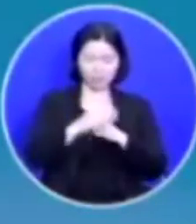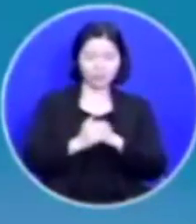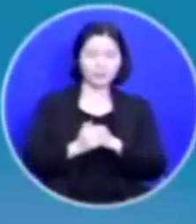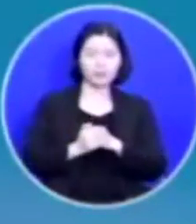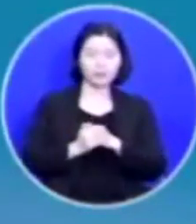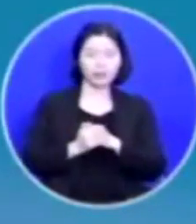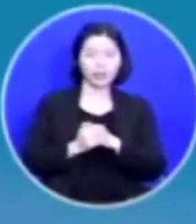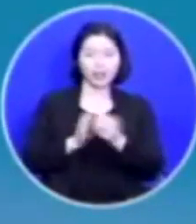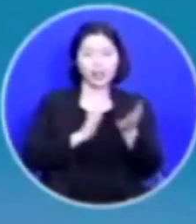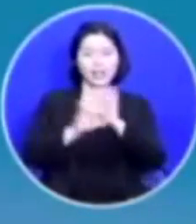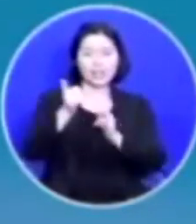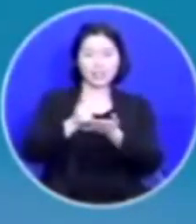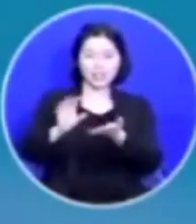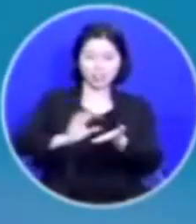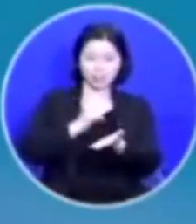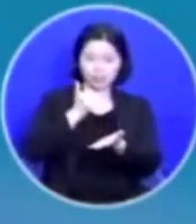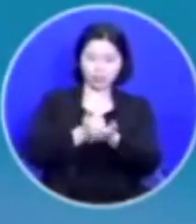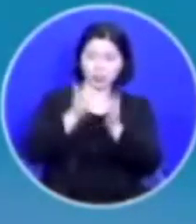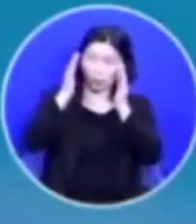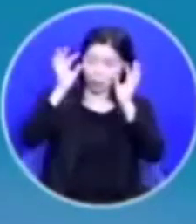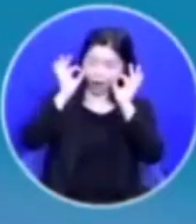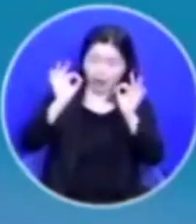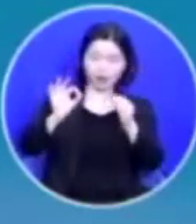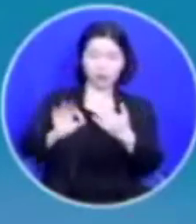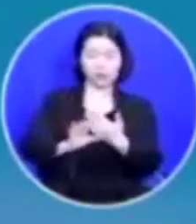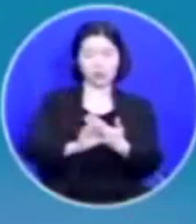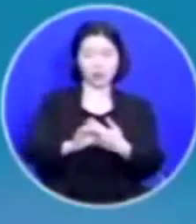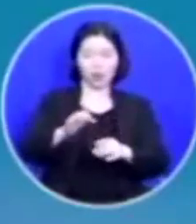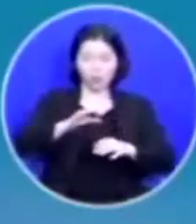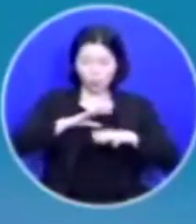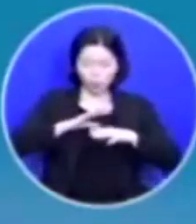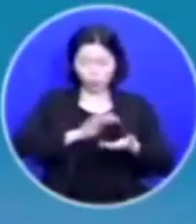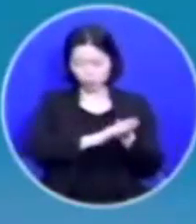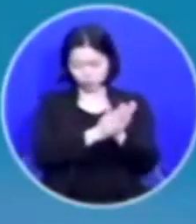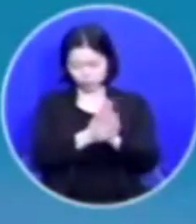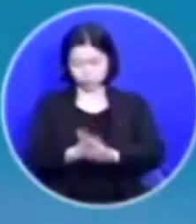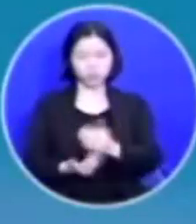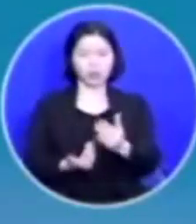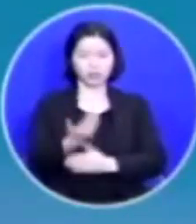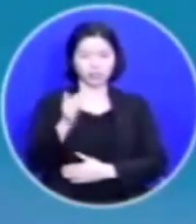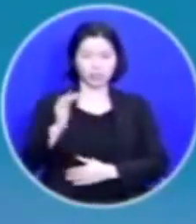예수 그리스도를 바라보면 놀라운 변화가 열려요